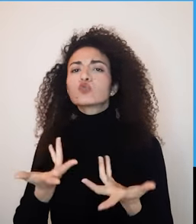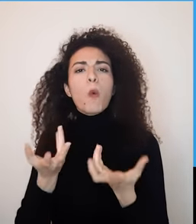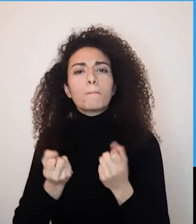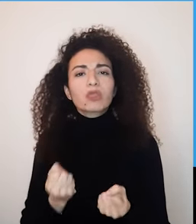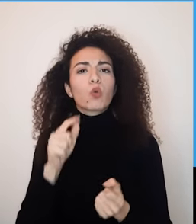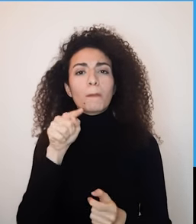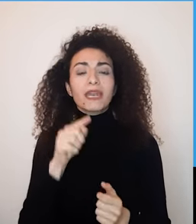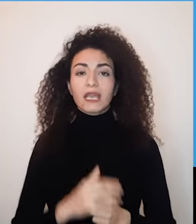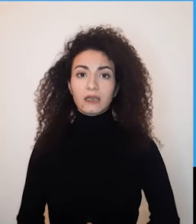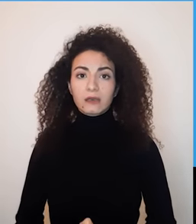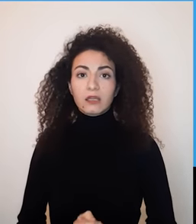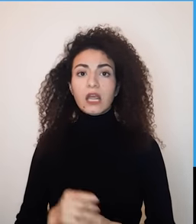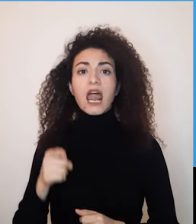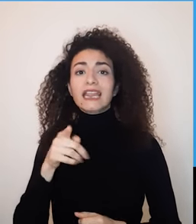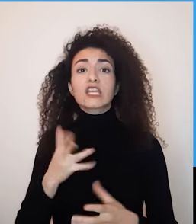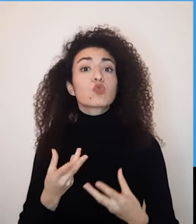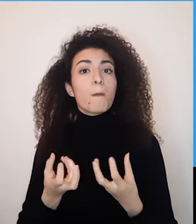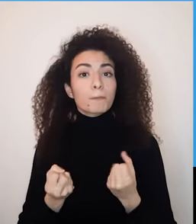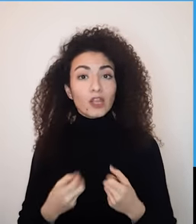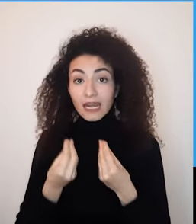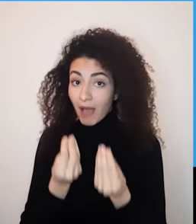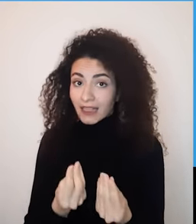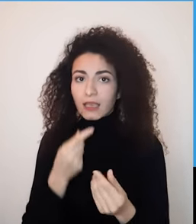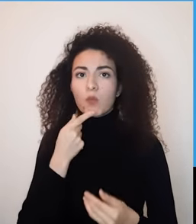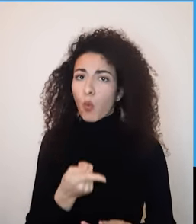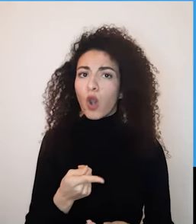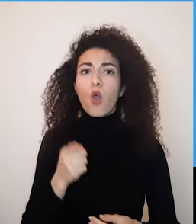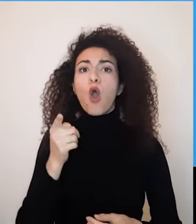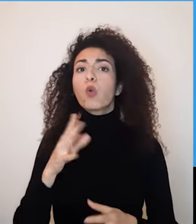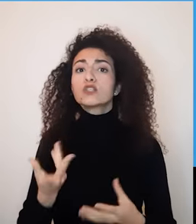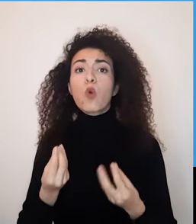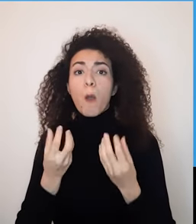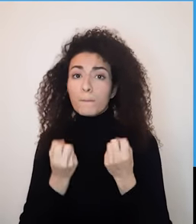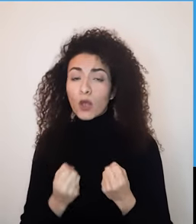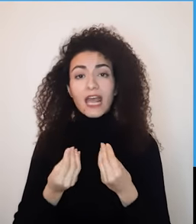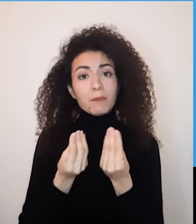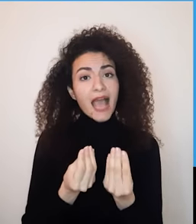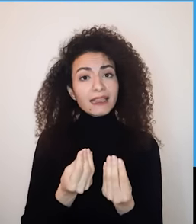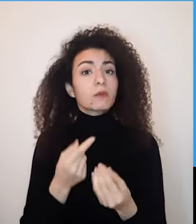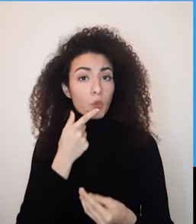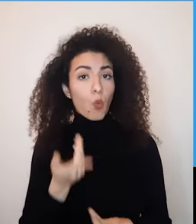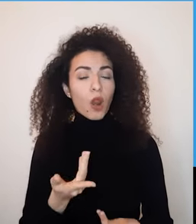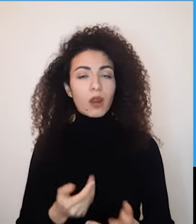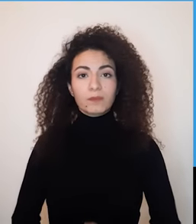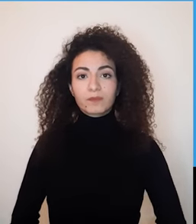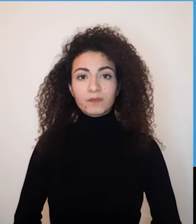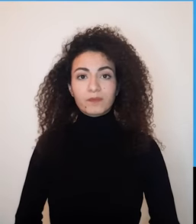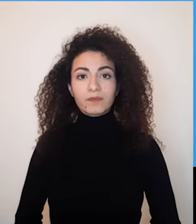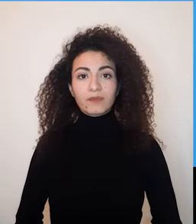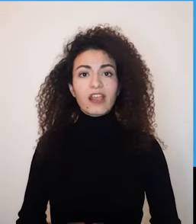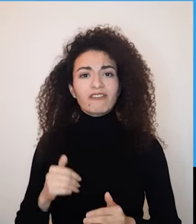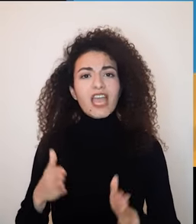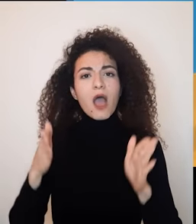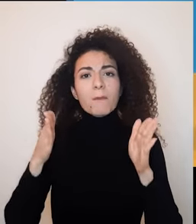وتتشاركه سوا وكل واحد شو قادر يلبي من هالتوقعات أو ممكن يلبي جزئياً أو ممكن ما يقدر يلبي